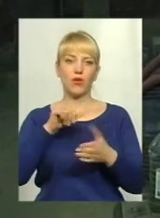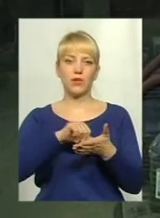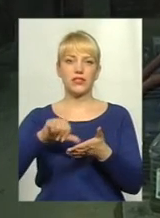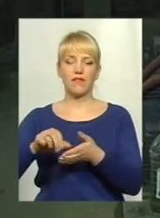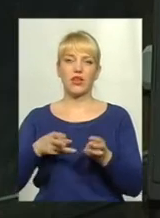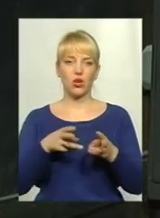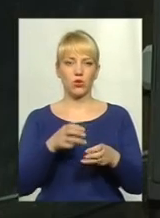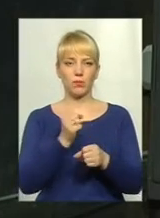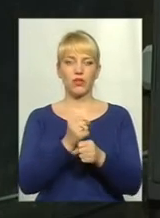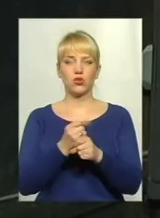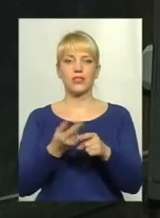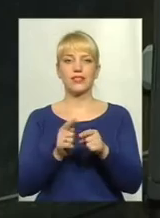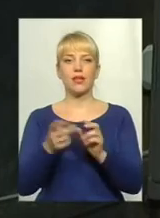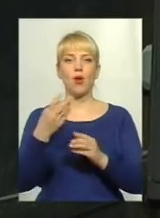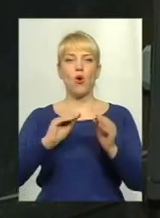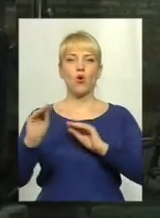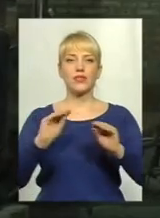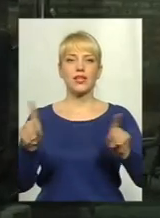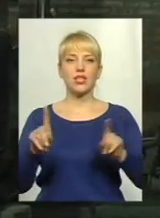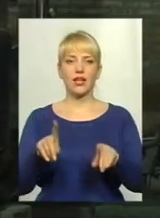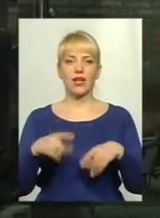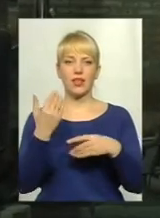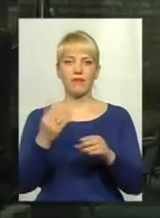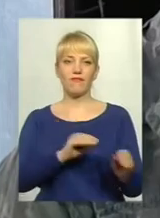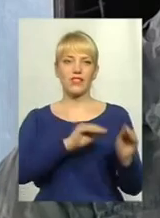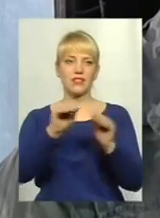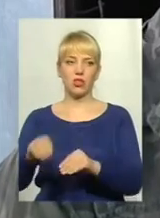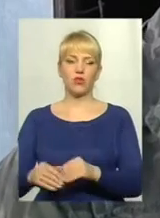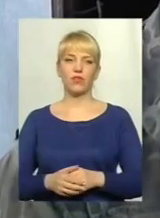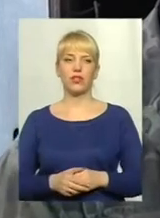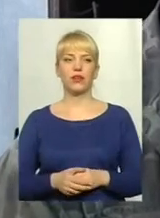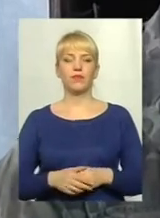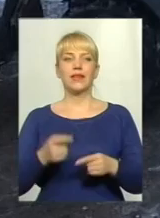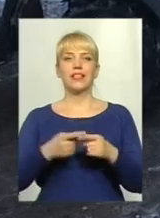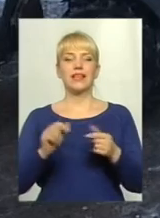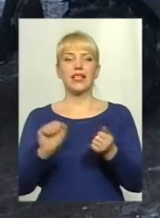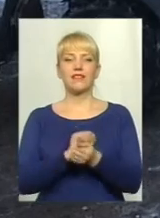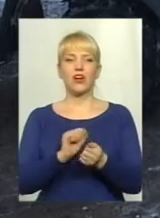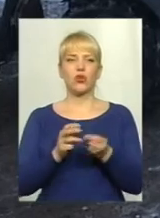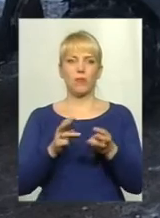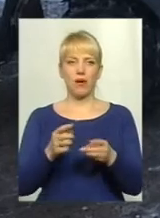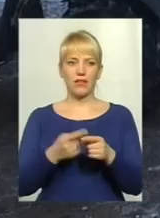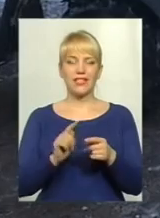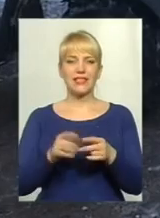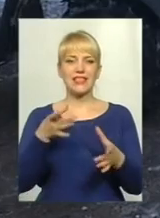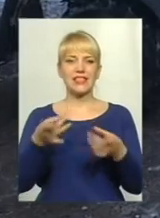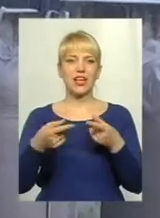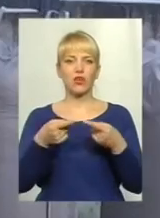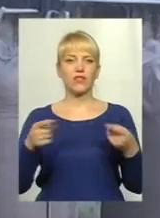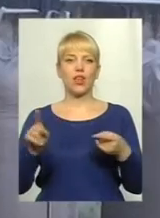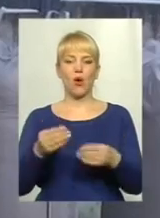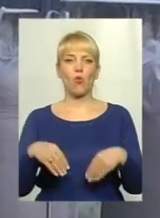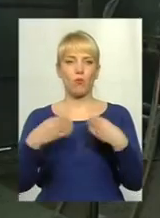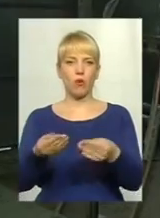котельні працюють і з тим оснащенням, яке їм встановили. Три котли твердопаливні. Та на тій сировіні, яку їм